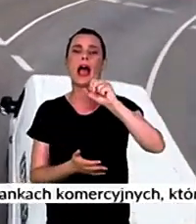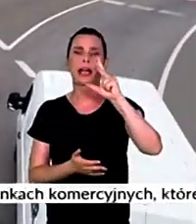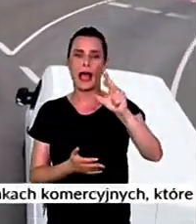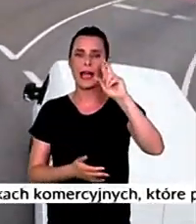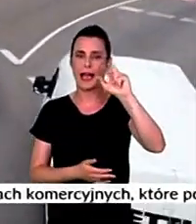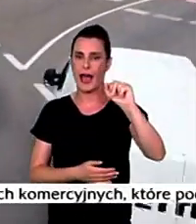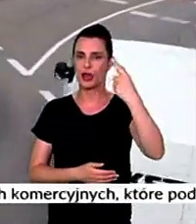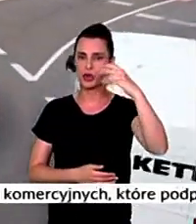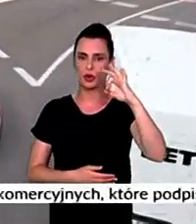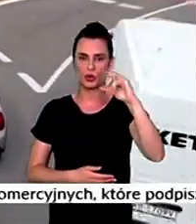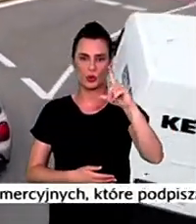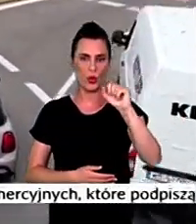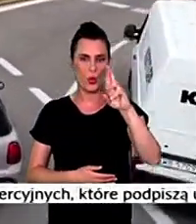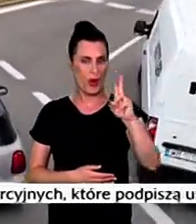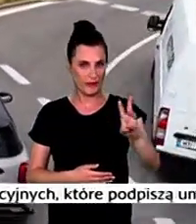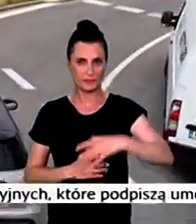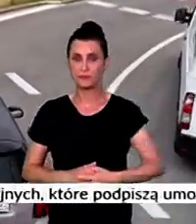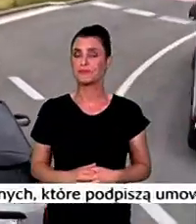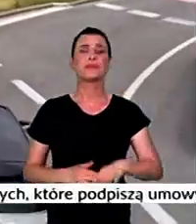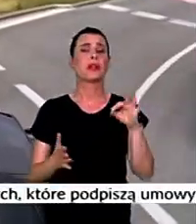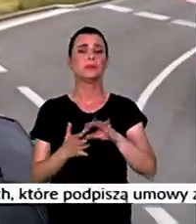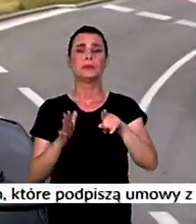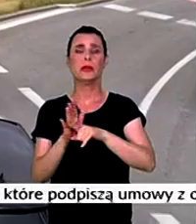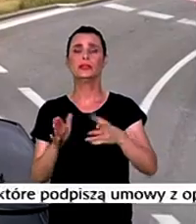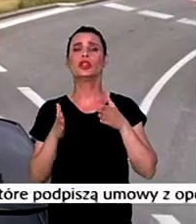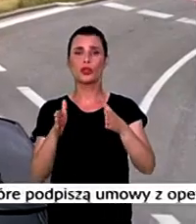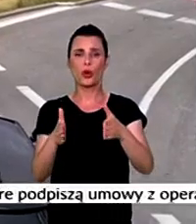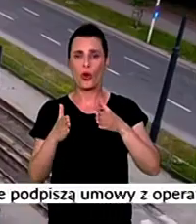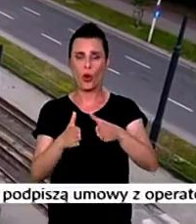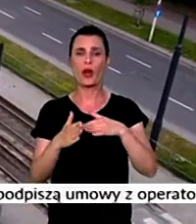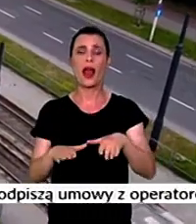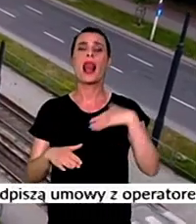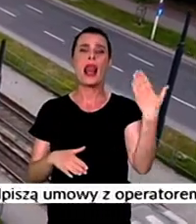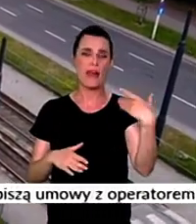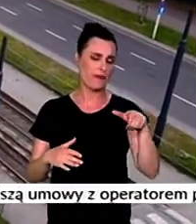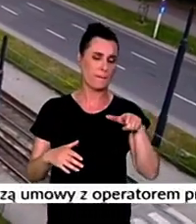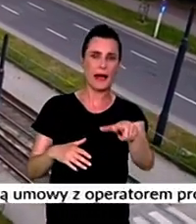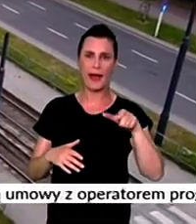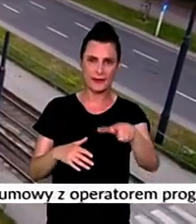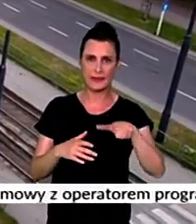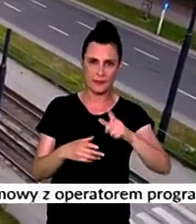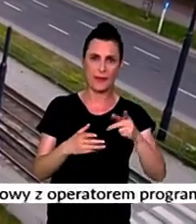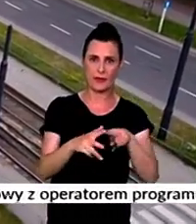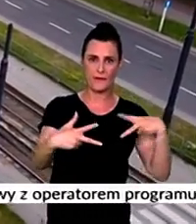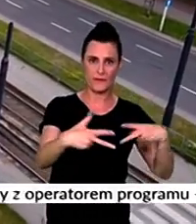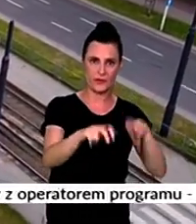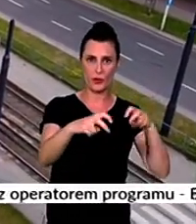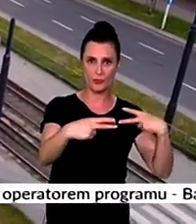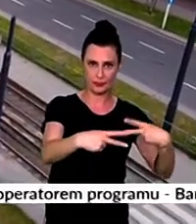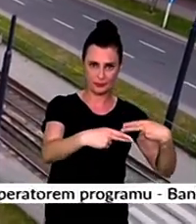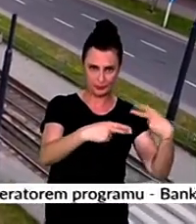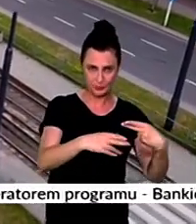Radosław. Tam wyłączone będą na razie skrajne lewe pasy na dojazdach. To są wszystkie dojazdy na ulicy